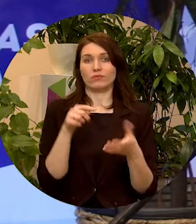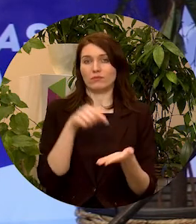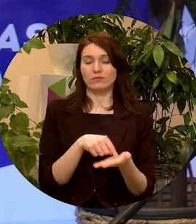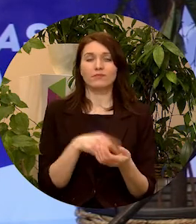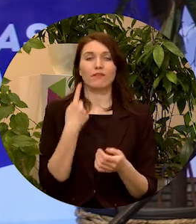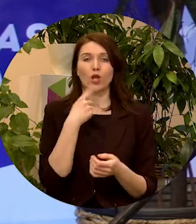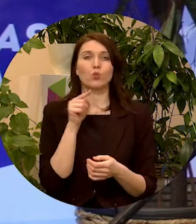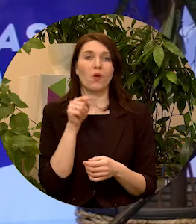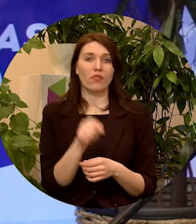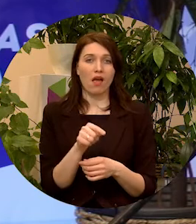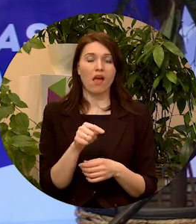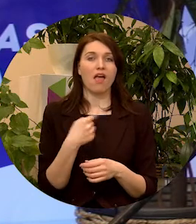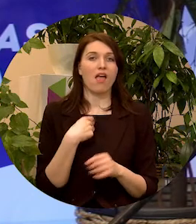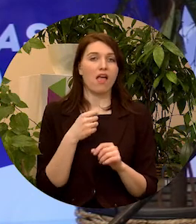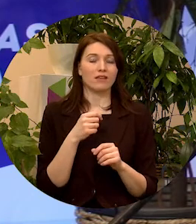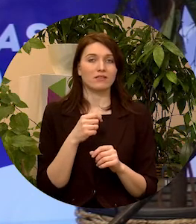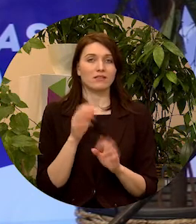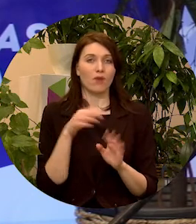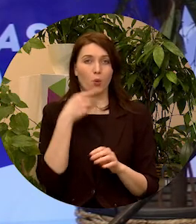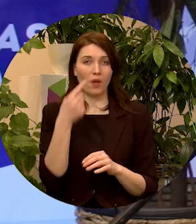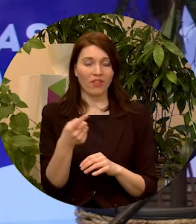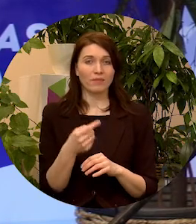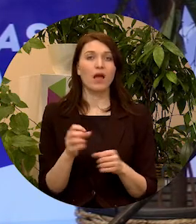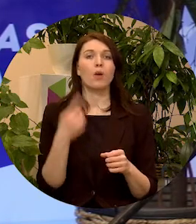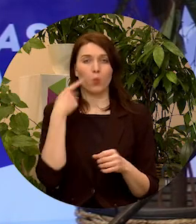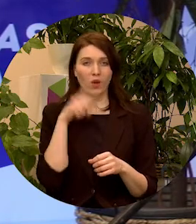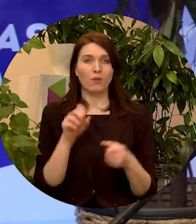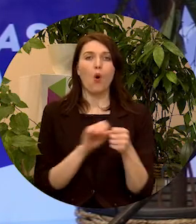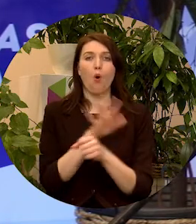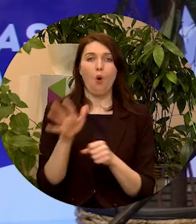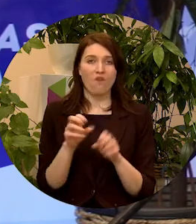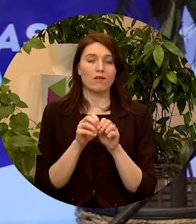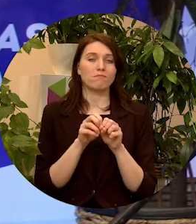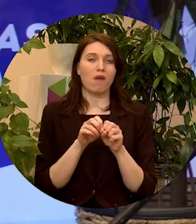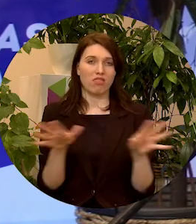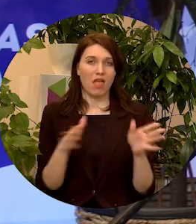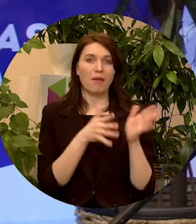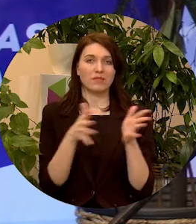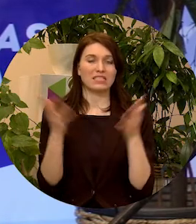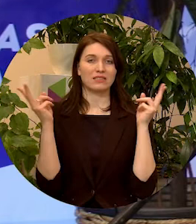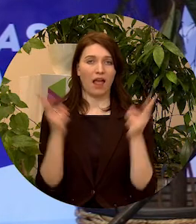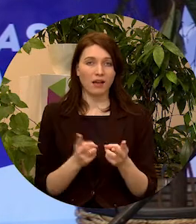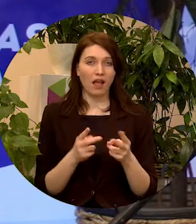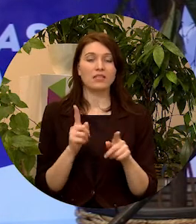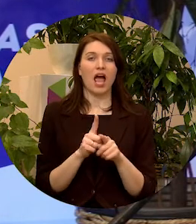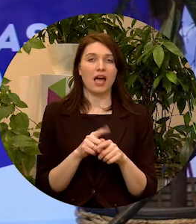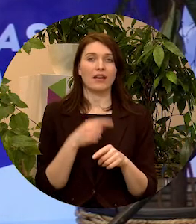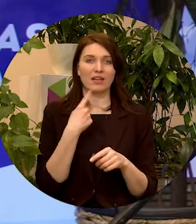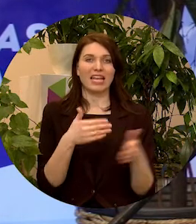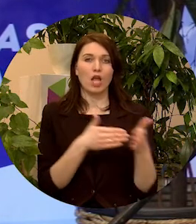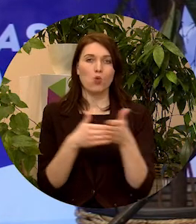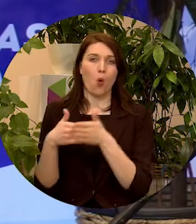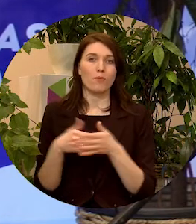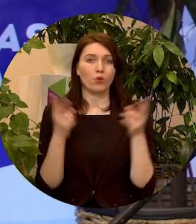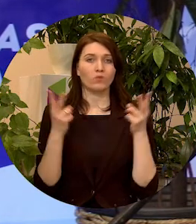viena no tām, ko es nevaru neminēt, protams, ir COVID-19 pandēmijas sekas, ja drīzāk jāsaka ierobežojuma